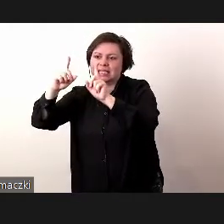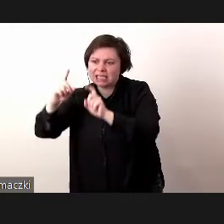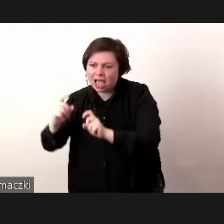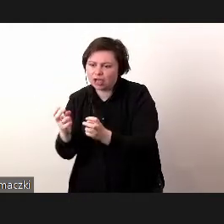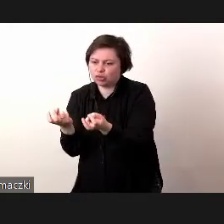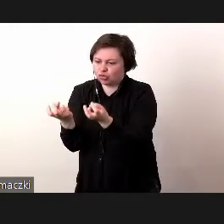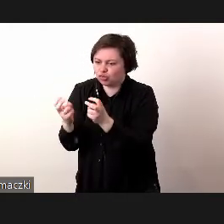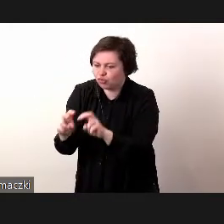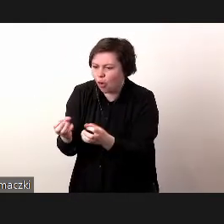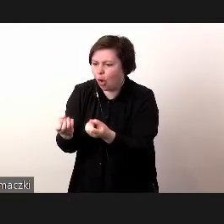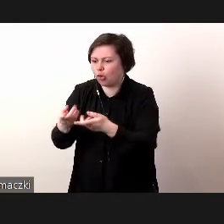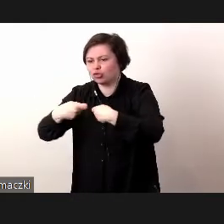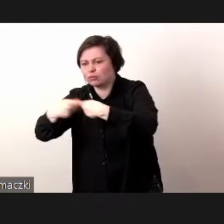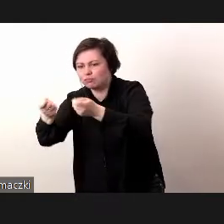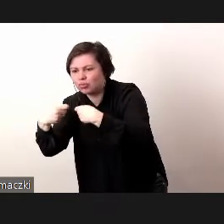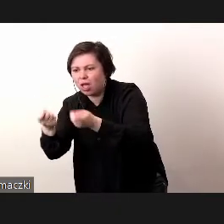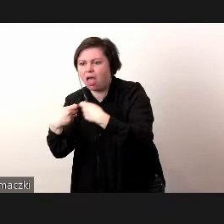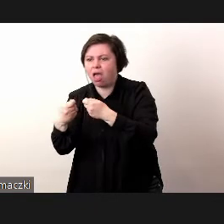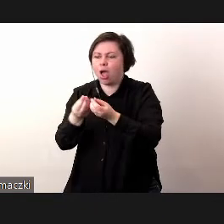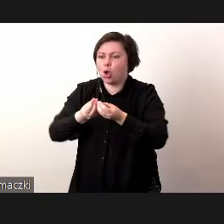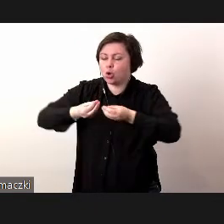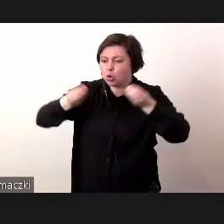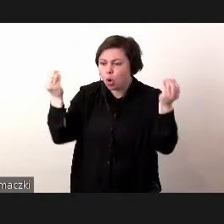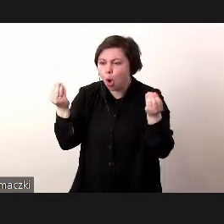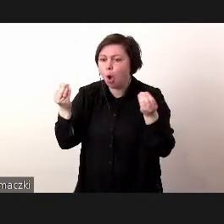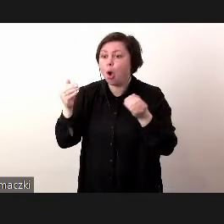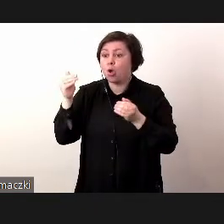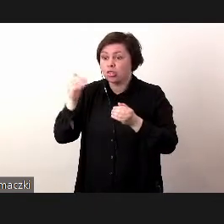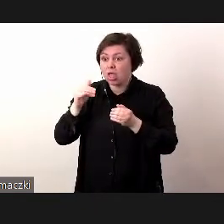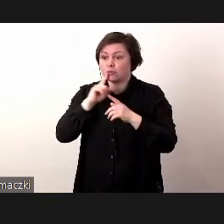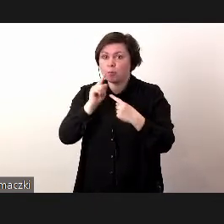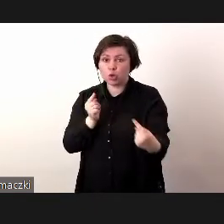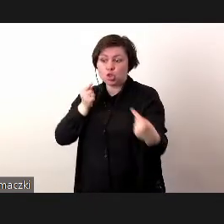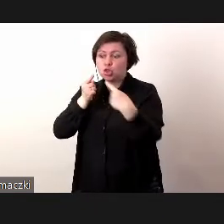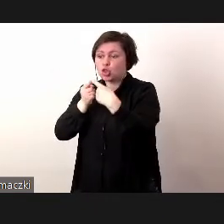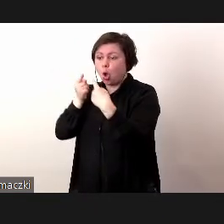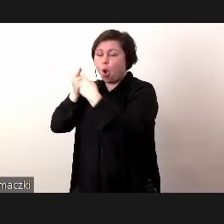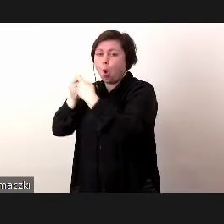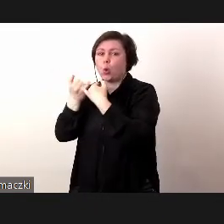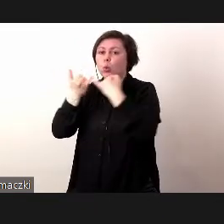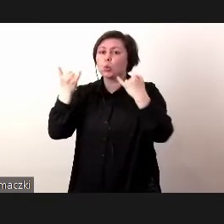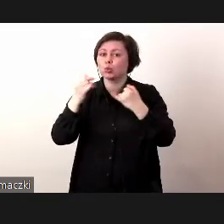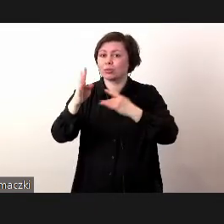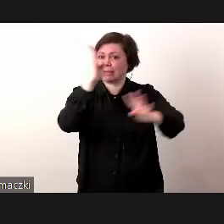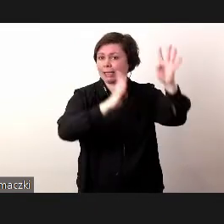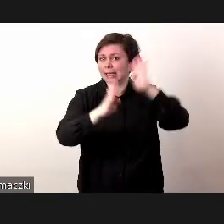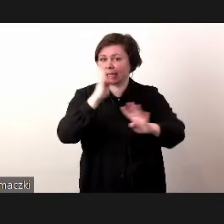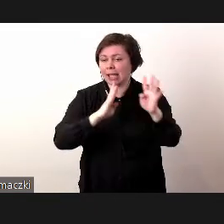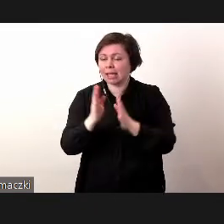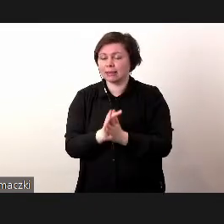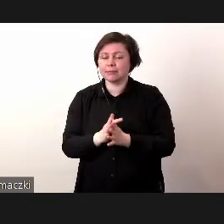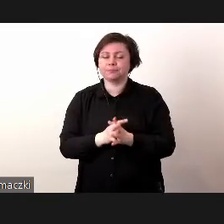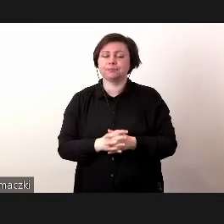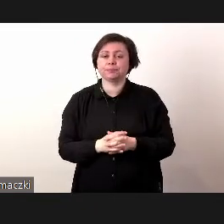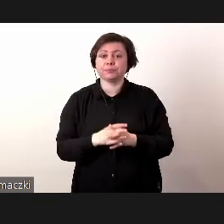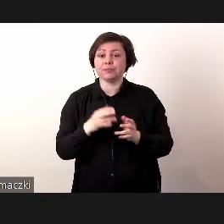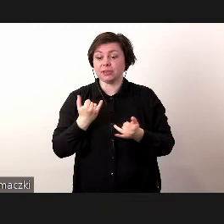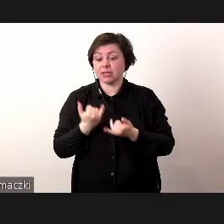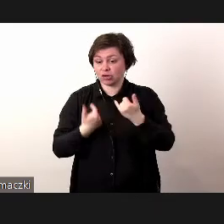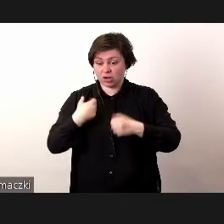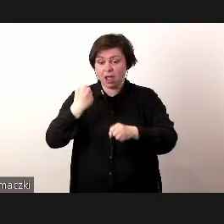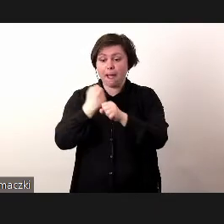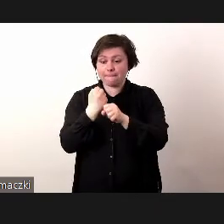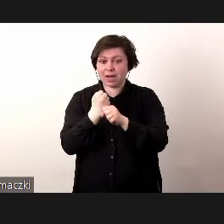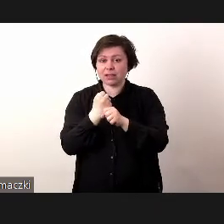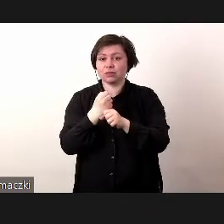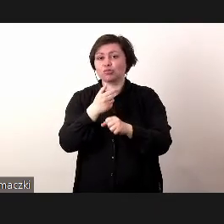tworzymy, zaczynamy sprzedawać, zaczynamy rozwijać, możemy też go dostosowywać do wielu klientów, czyli może być tak, że jak my pracujemy